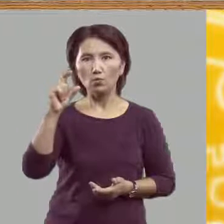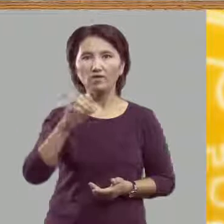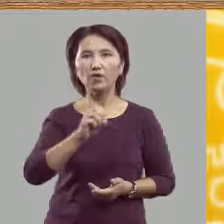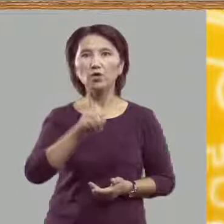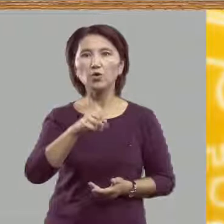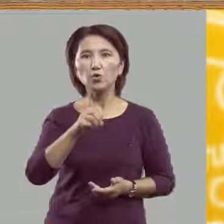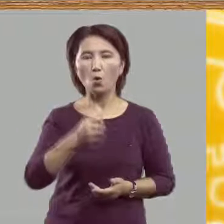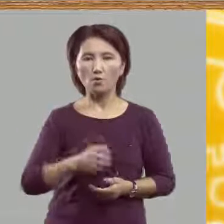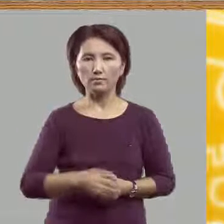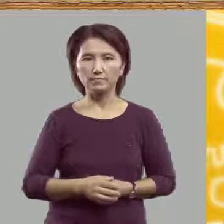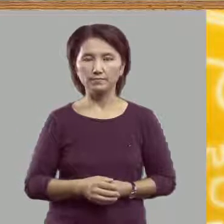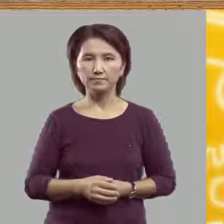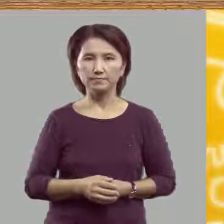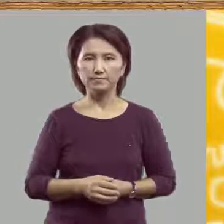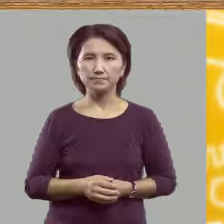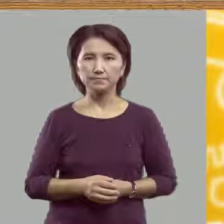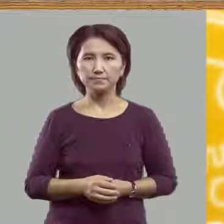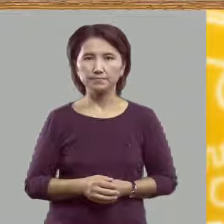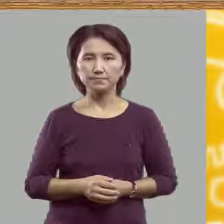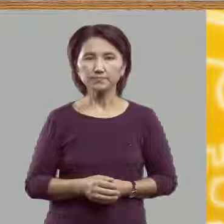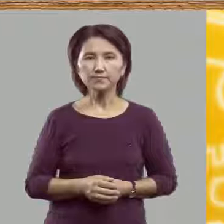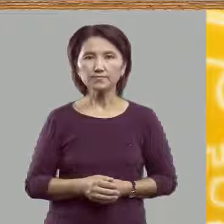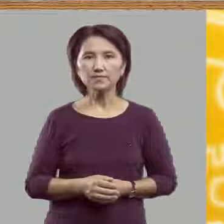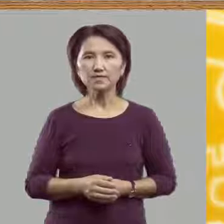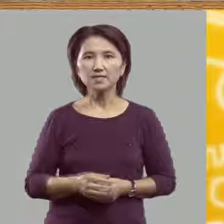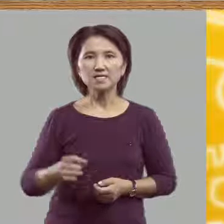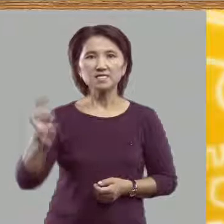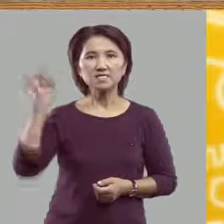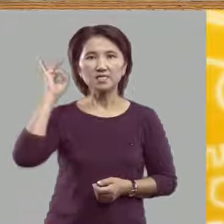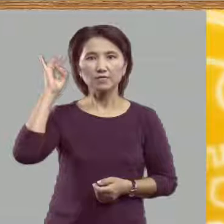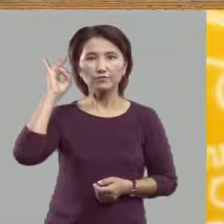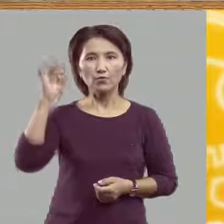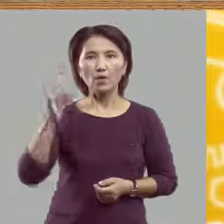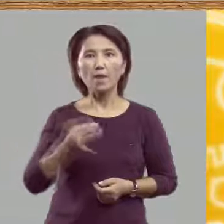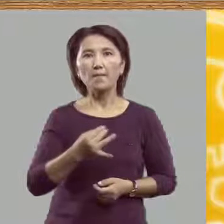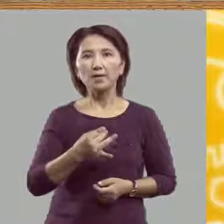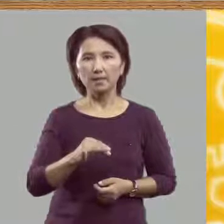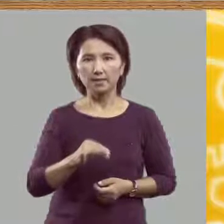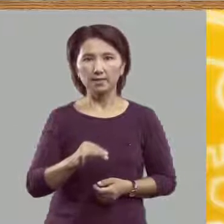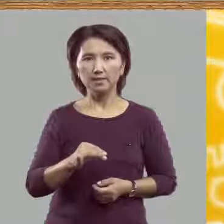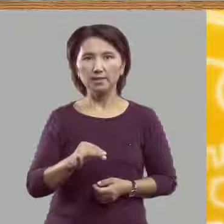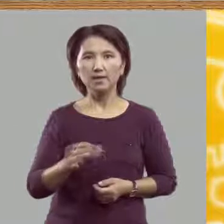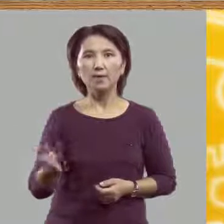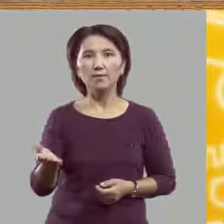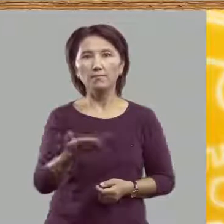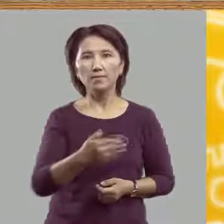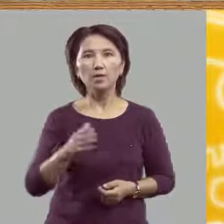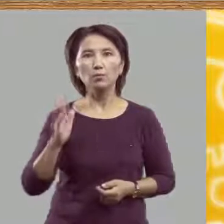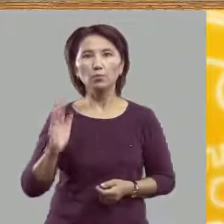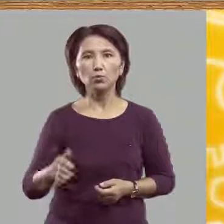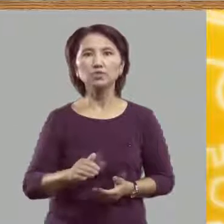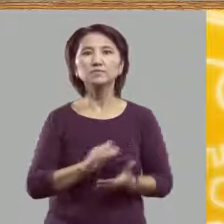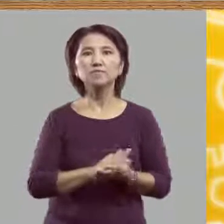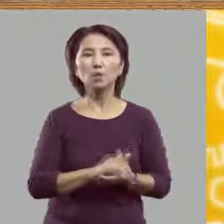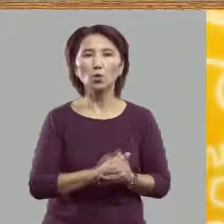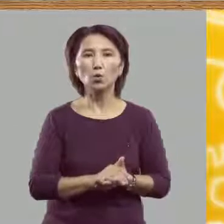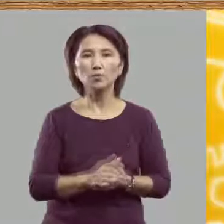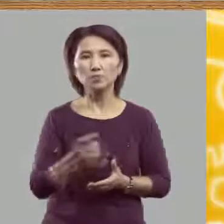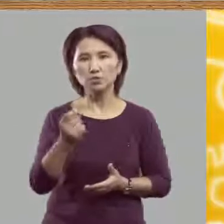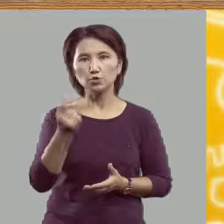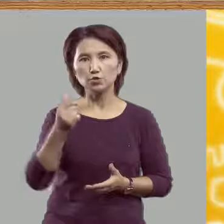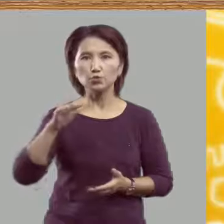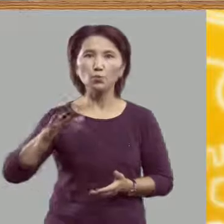А со звуком ИЙ мы будем знакомиться с вами чуть позже.